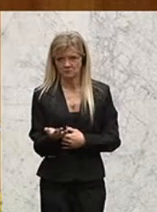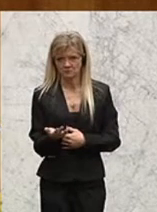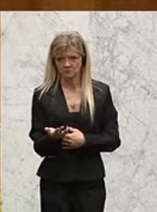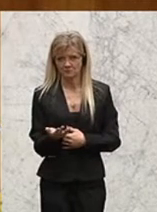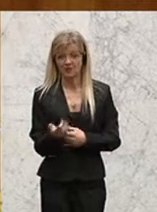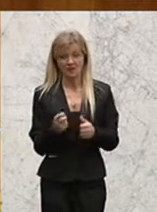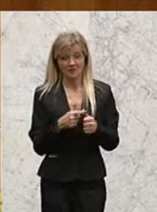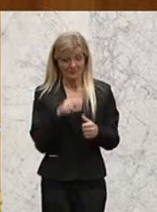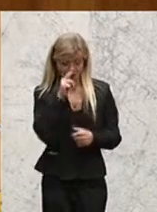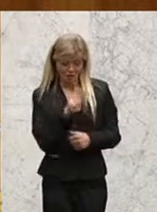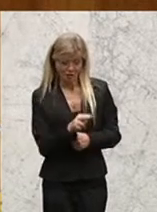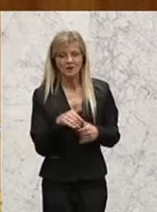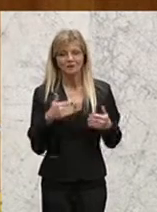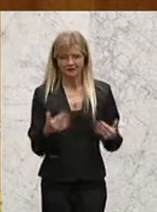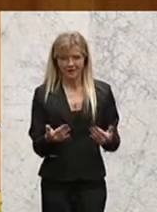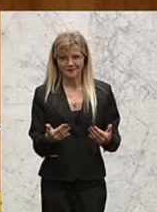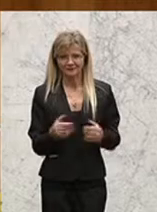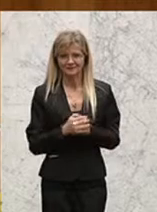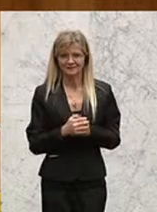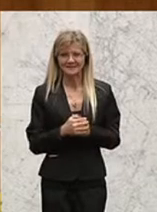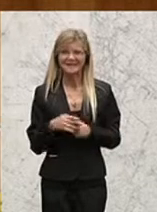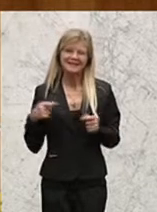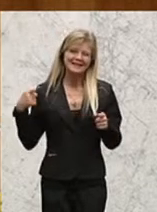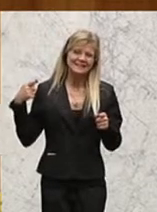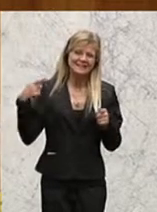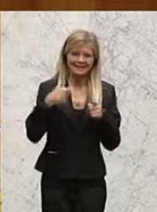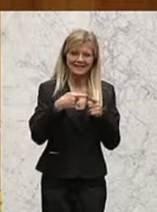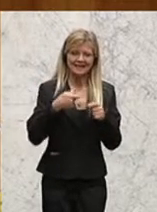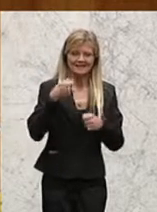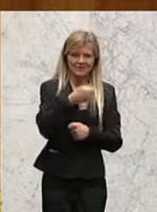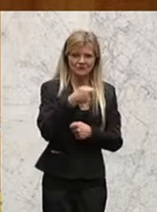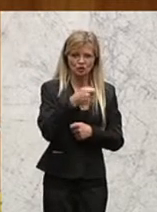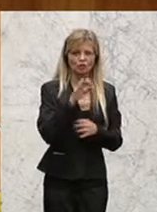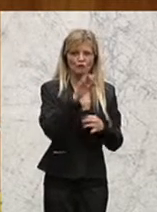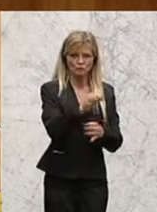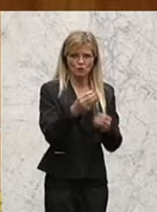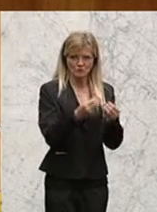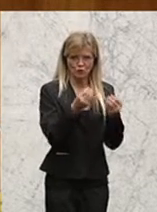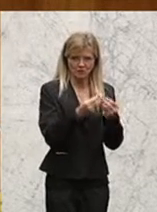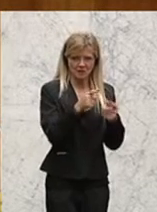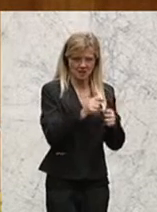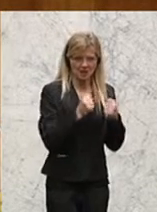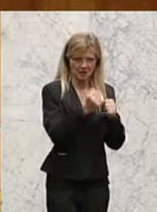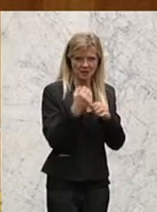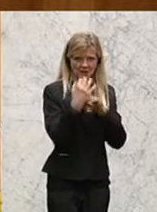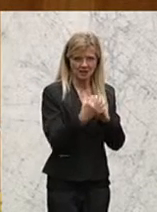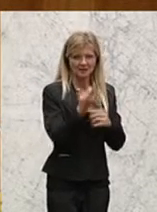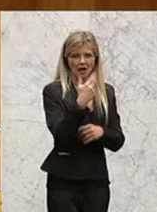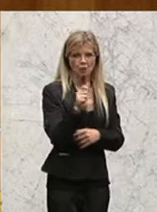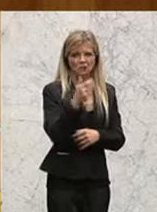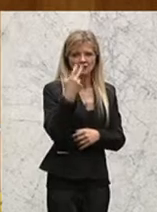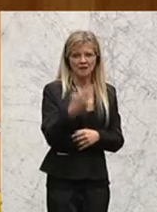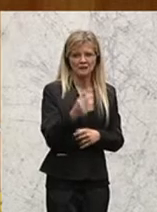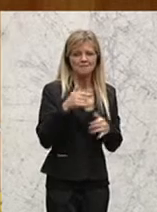Direktinvestitionen weltweit für die fossilen Energieträger 333 Milliarden Euro ausmachen.